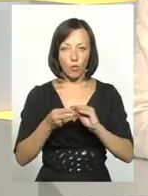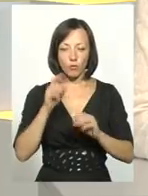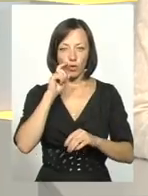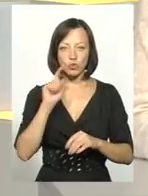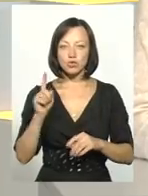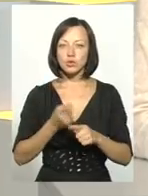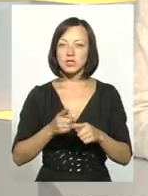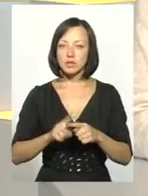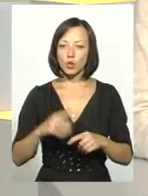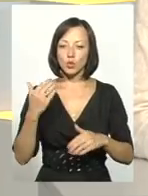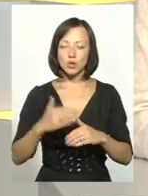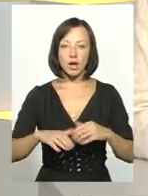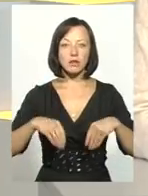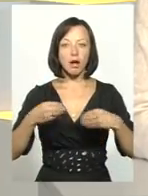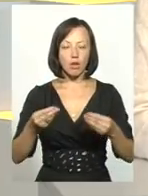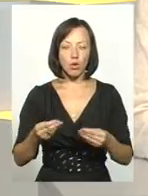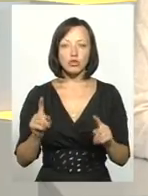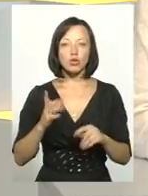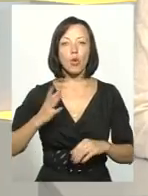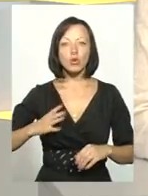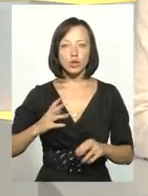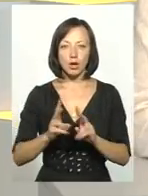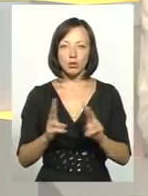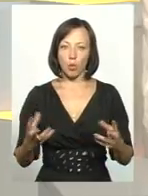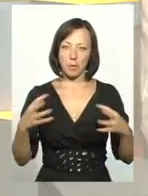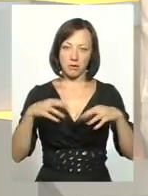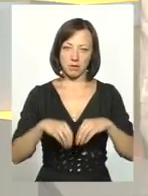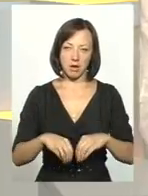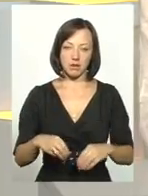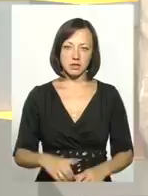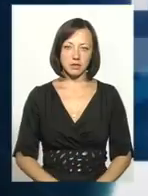Що це вже дало і чого очікують ті, хто об'єдналися.